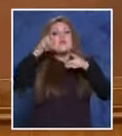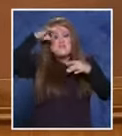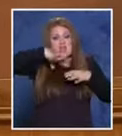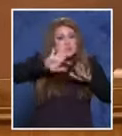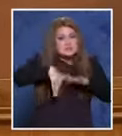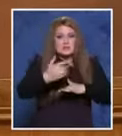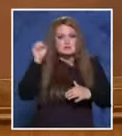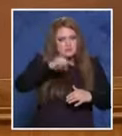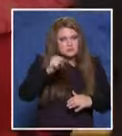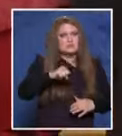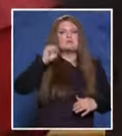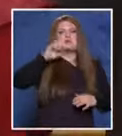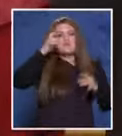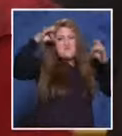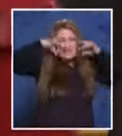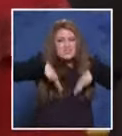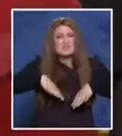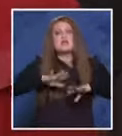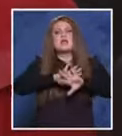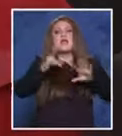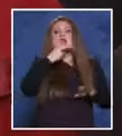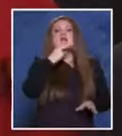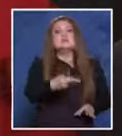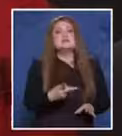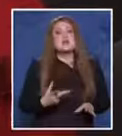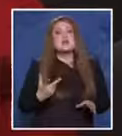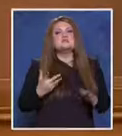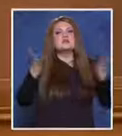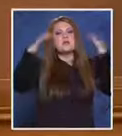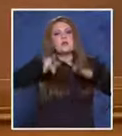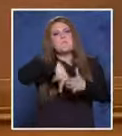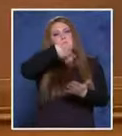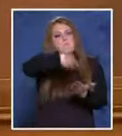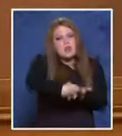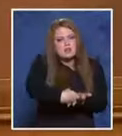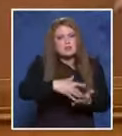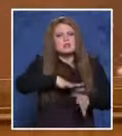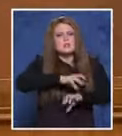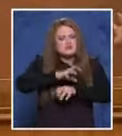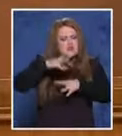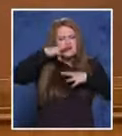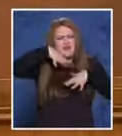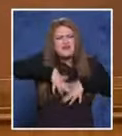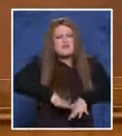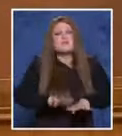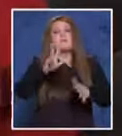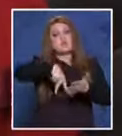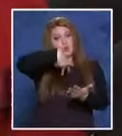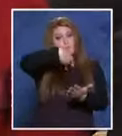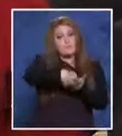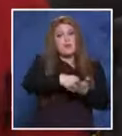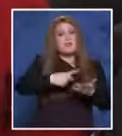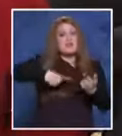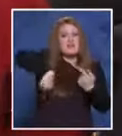побоя ли го видяхте? Веднага, тъй като видяхте ли сайти? Беше ли паднал на земята, имаше ли кръв безпомощен, опишете Беше паднал на